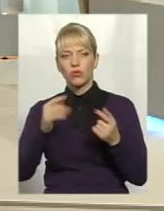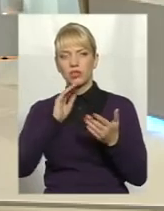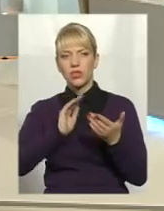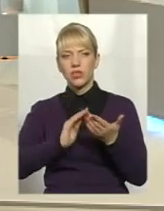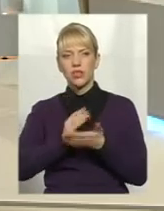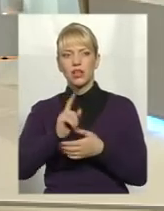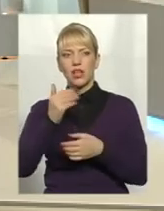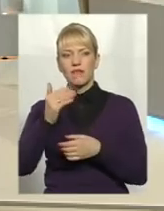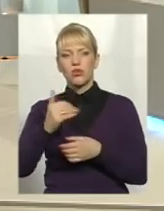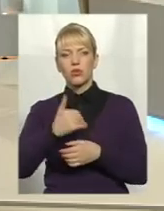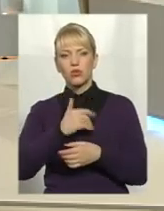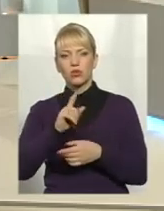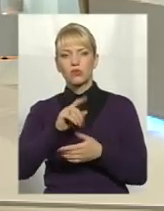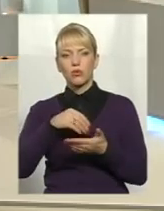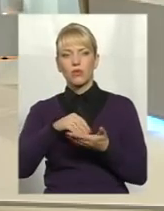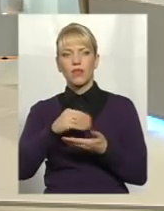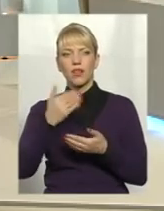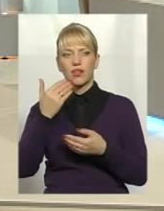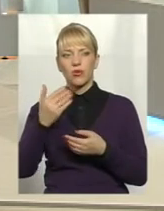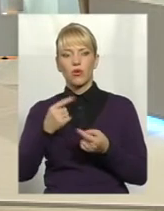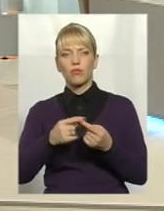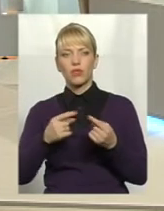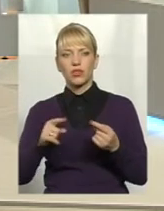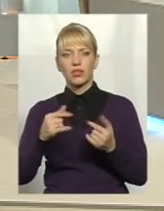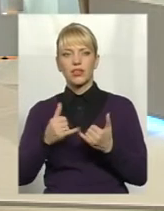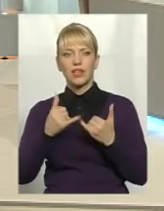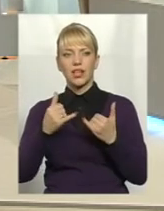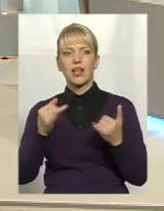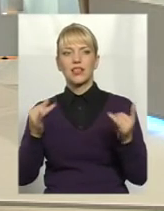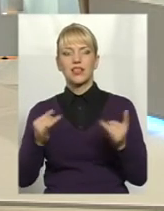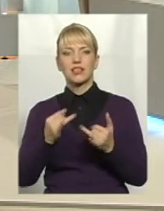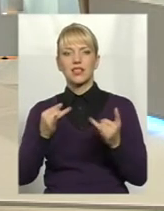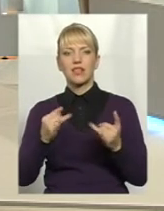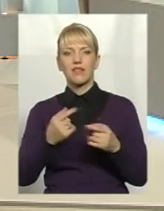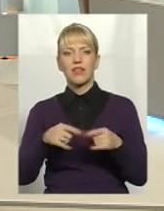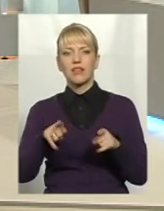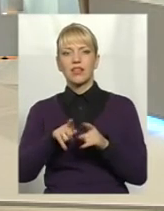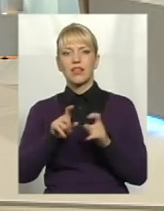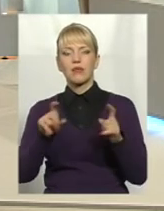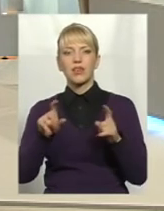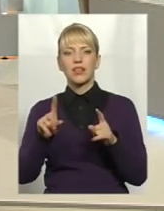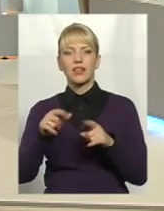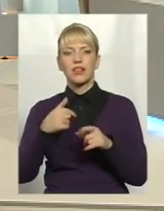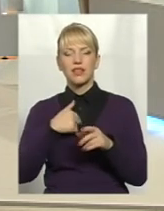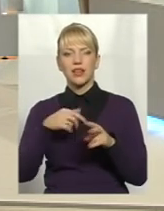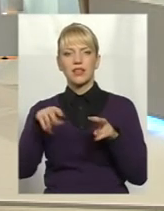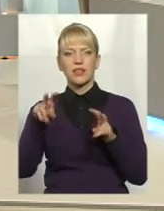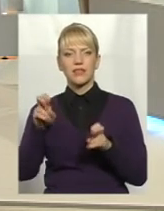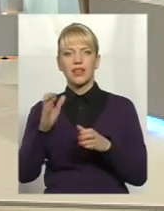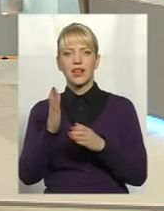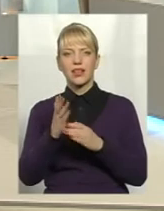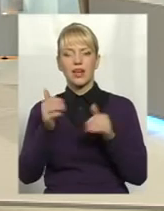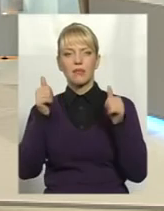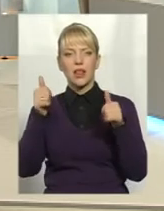сокупували саме його продукцію. Для зацікавленості, в таких магазинах, що я назвала, отакі є плакати,